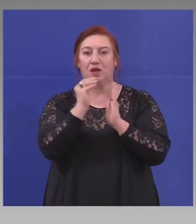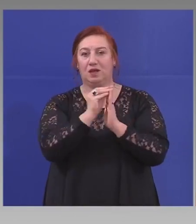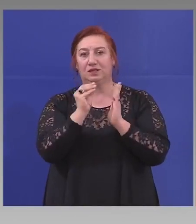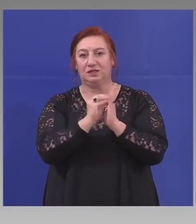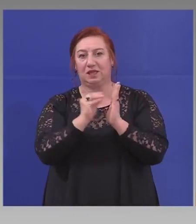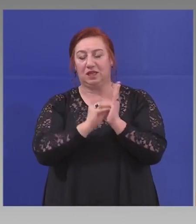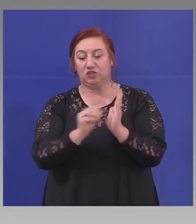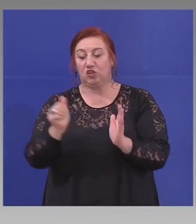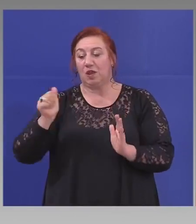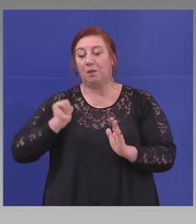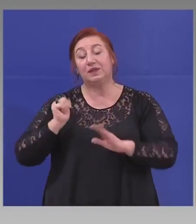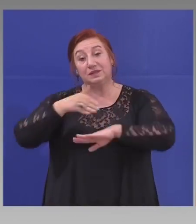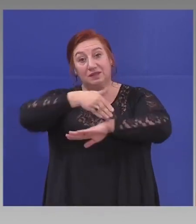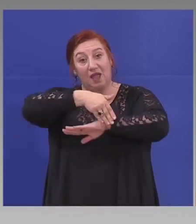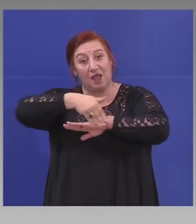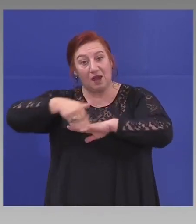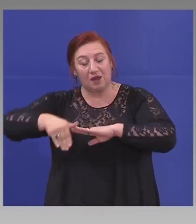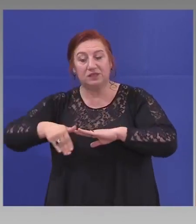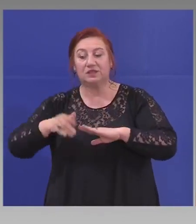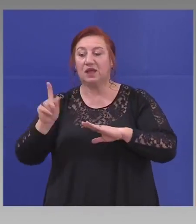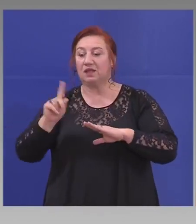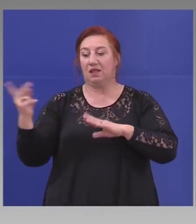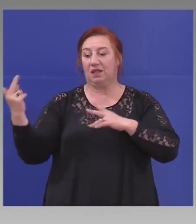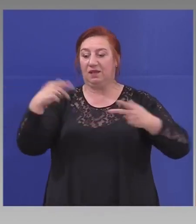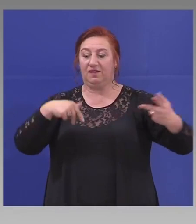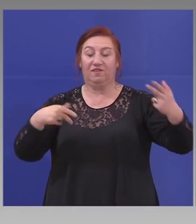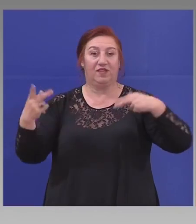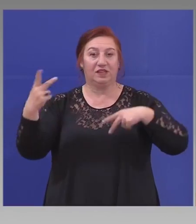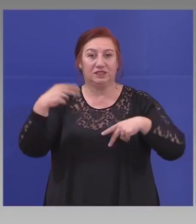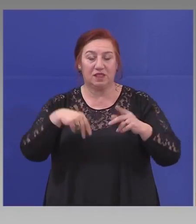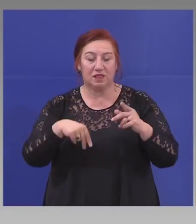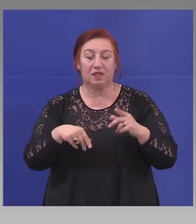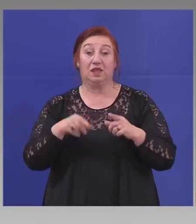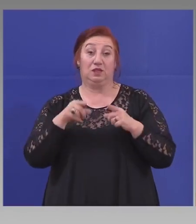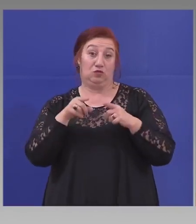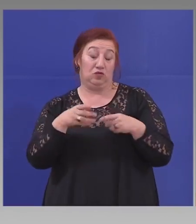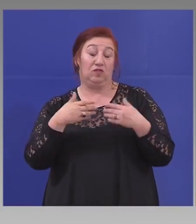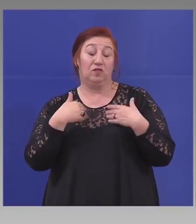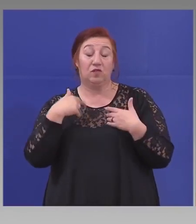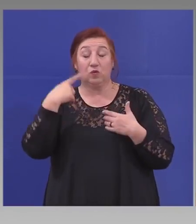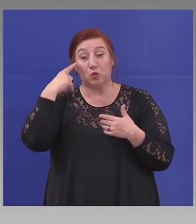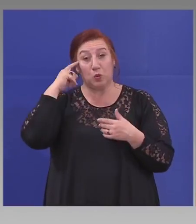Това, което мисля, че